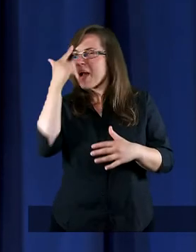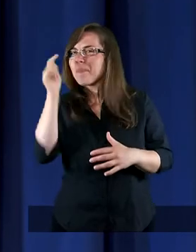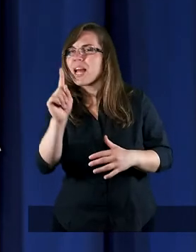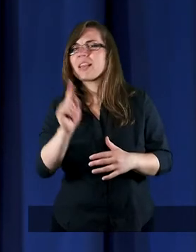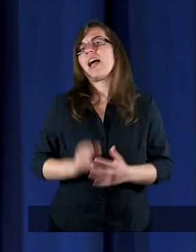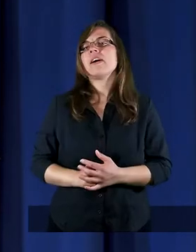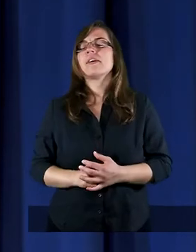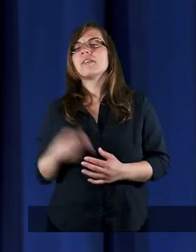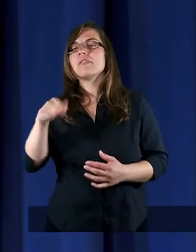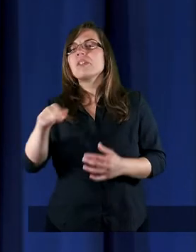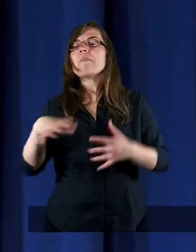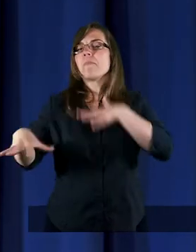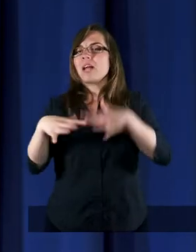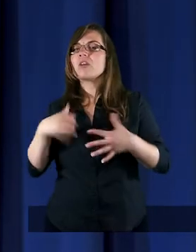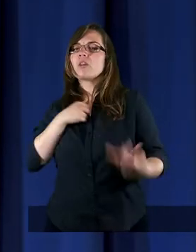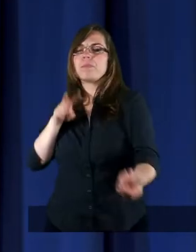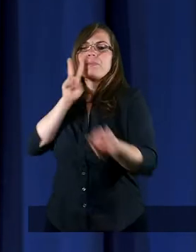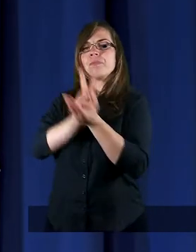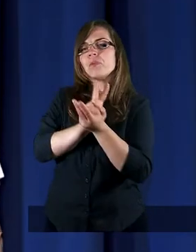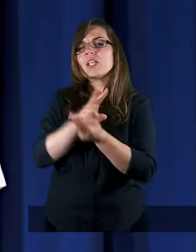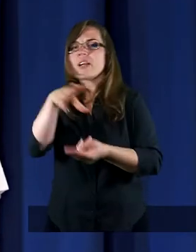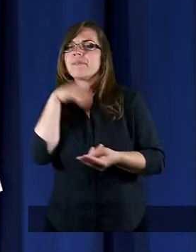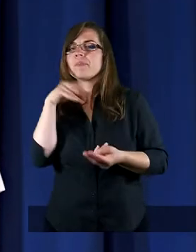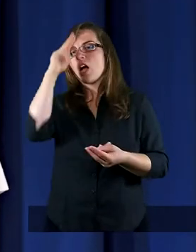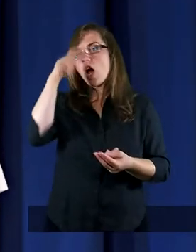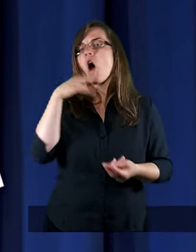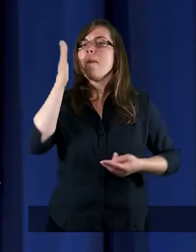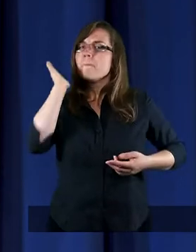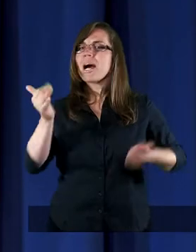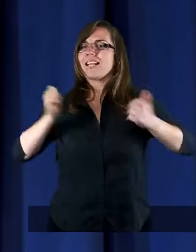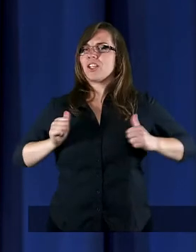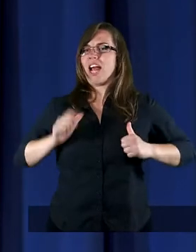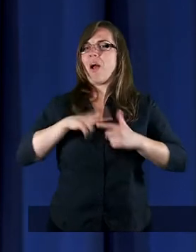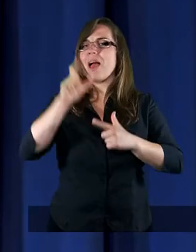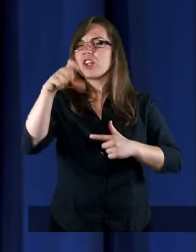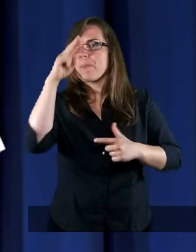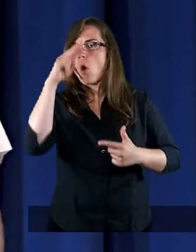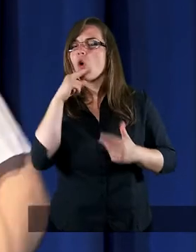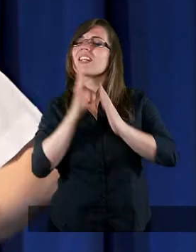redakcji Gazety Madryckiej. Będę czekał na Ciebie.